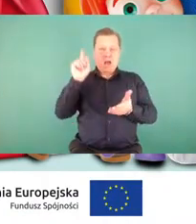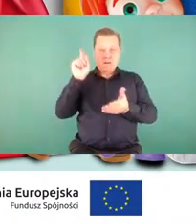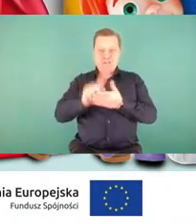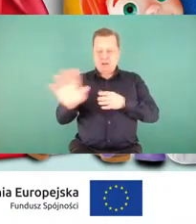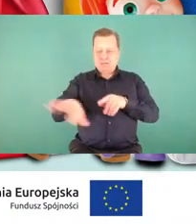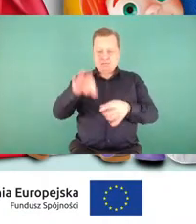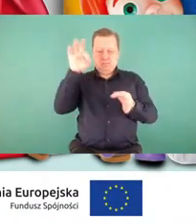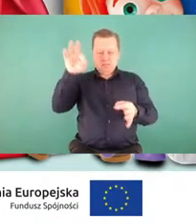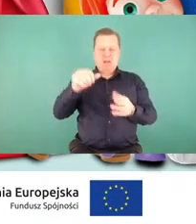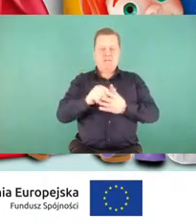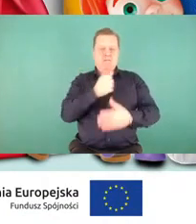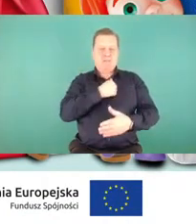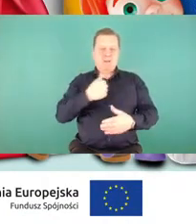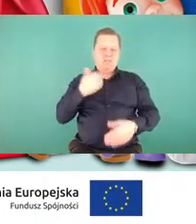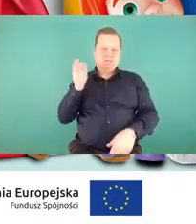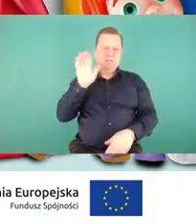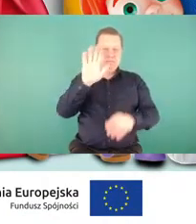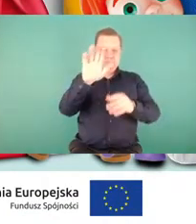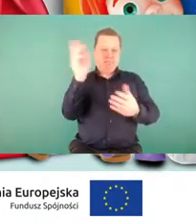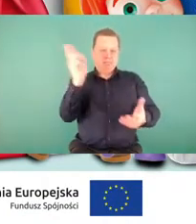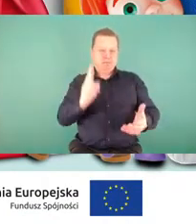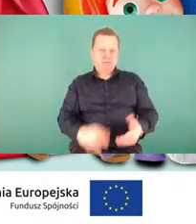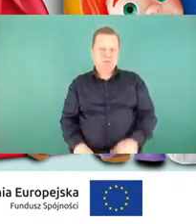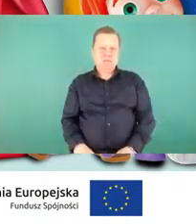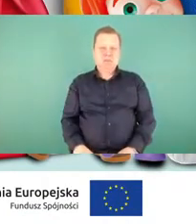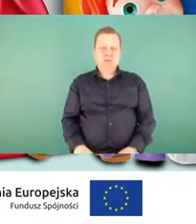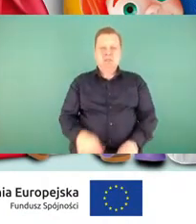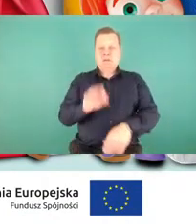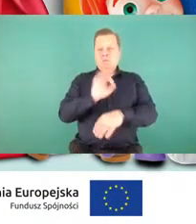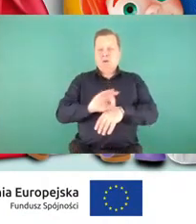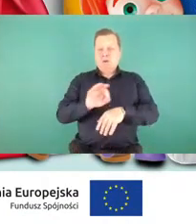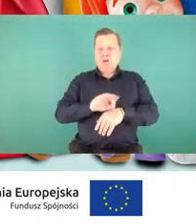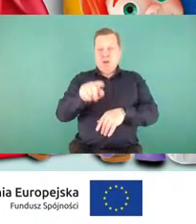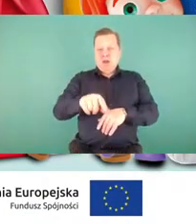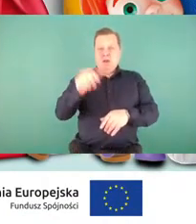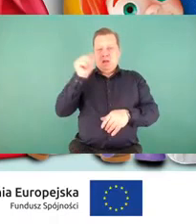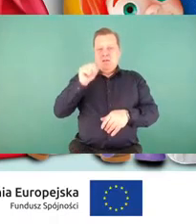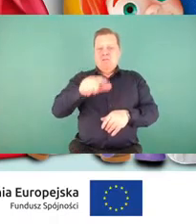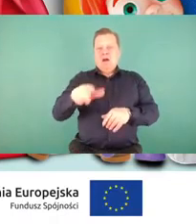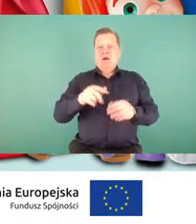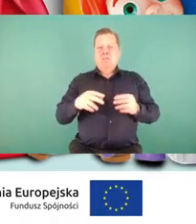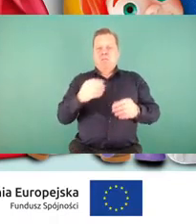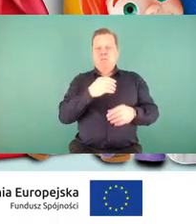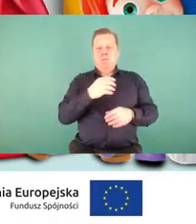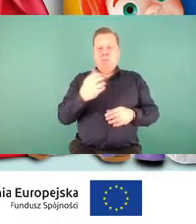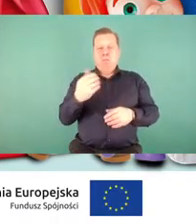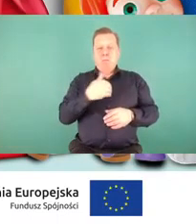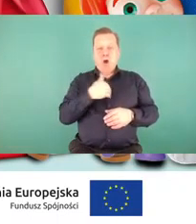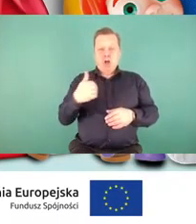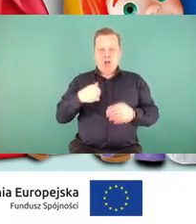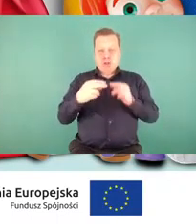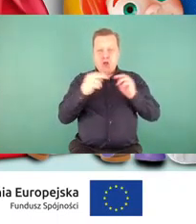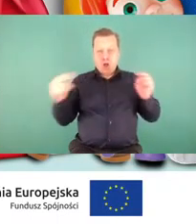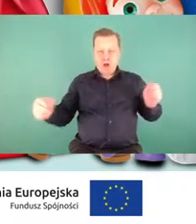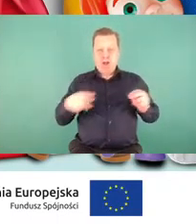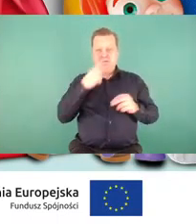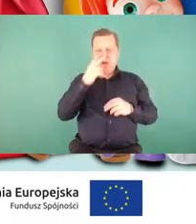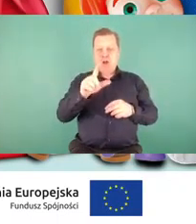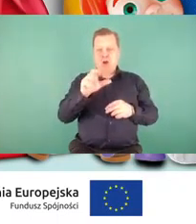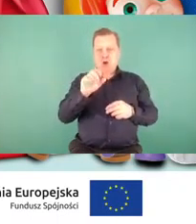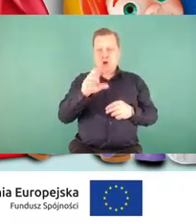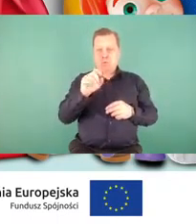Warszawie. W ramach projektu na polskich torach można spotkać również lokomotywę prowadzącą pociągi, która